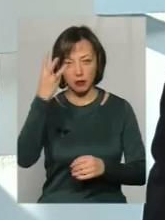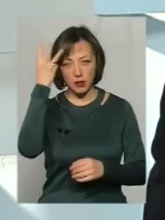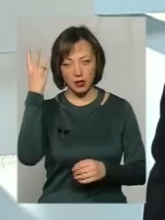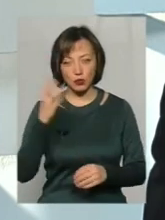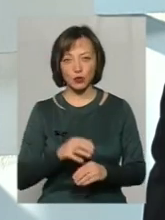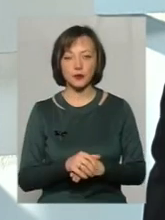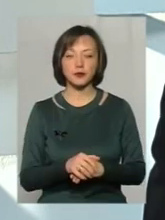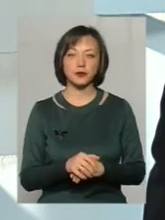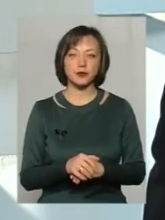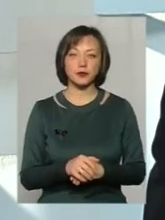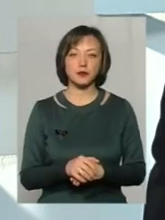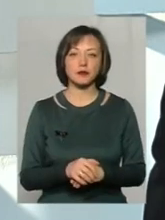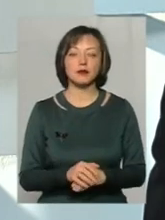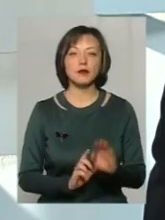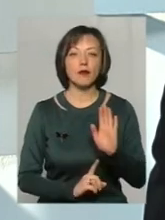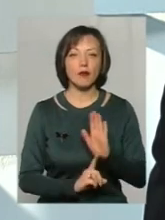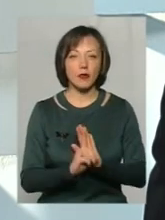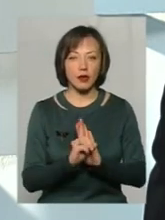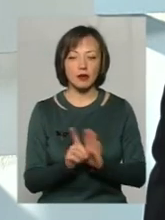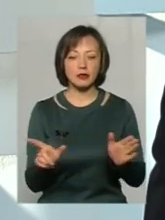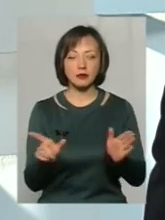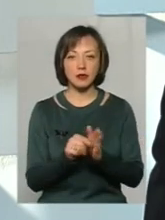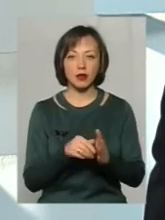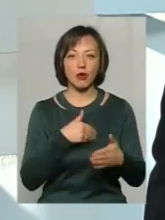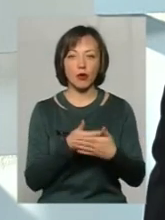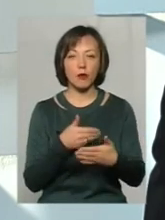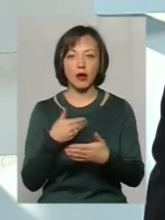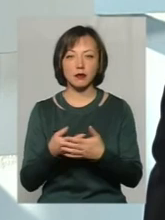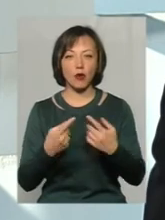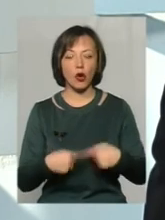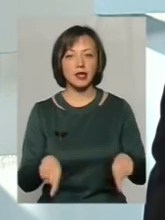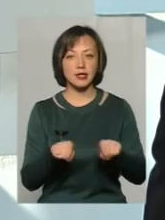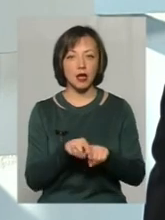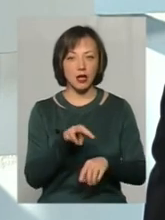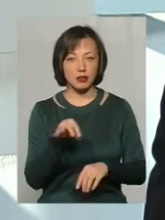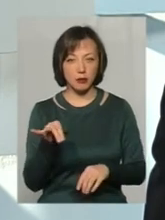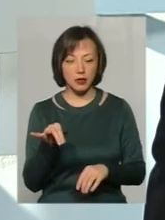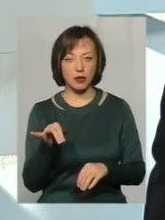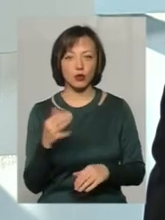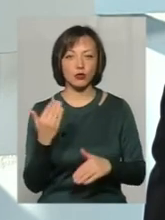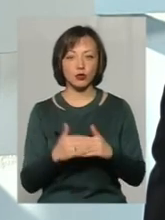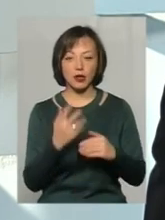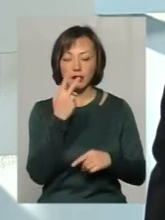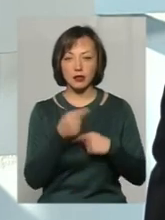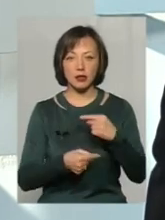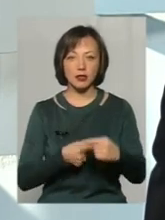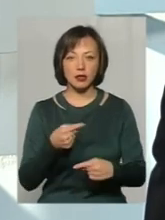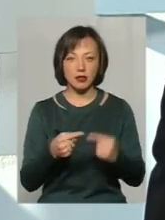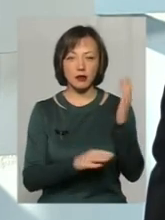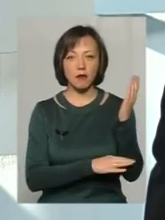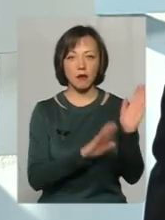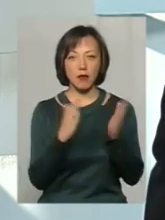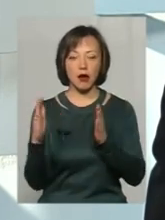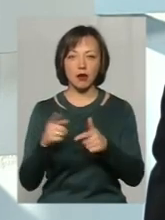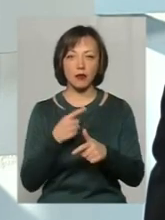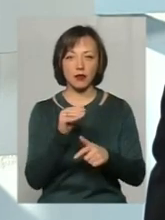почали спільно з громадськими організаціями. Стало вже традицією в парку Франка